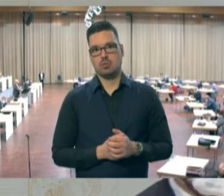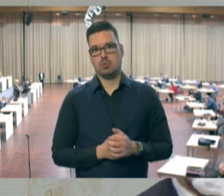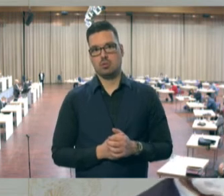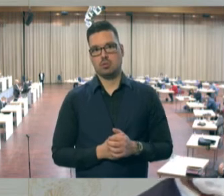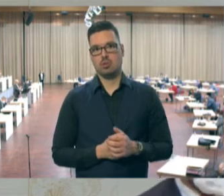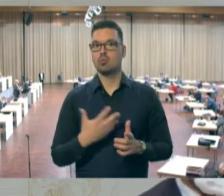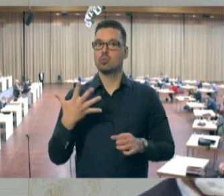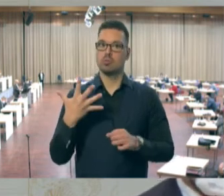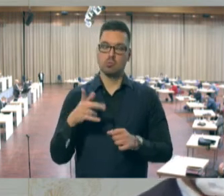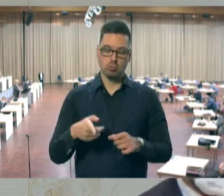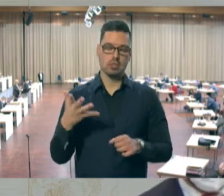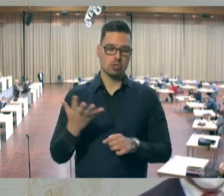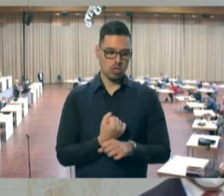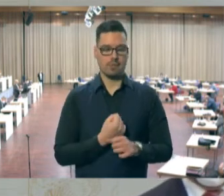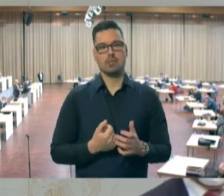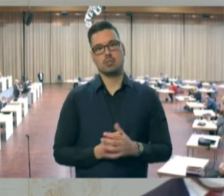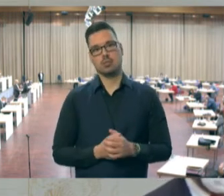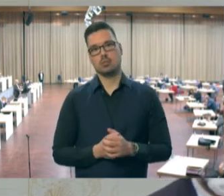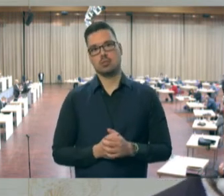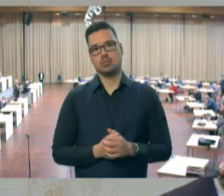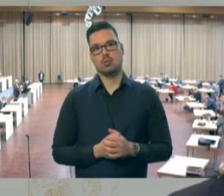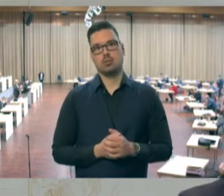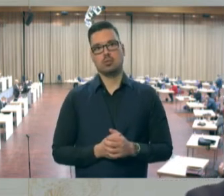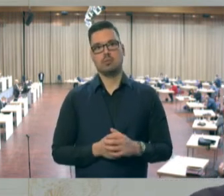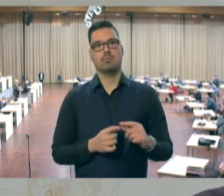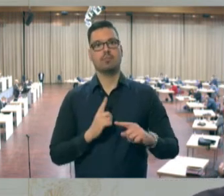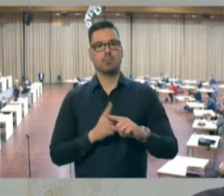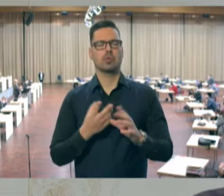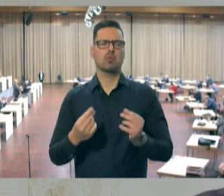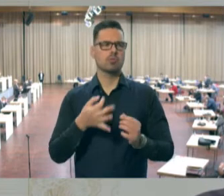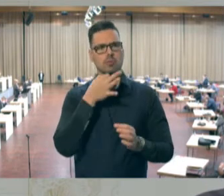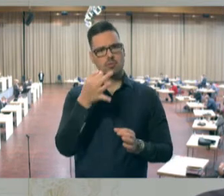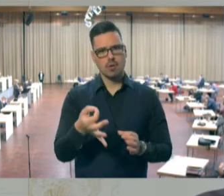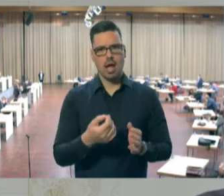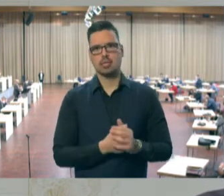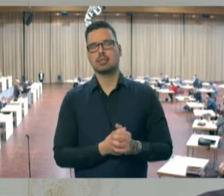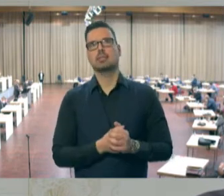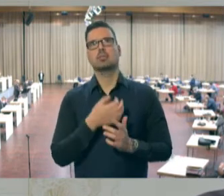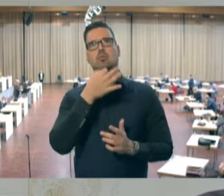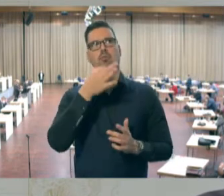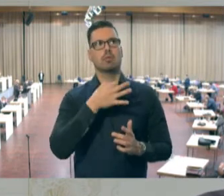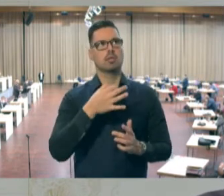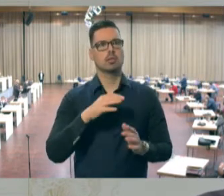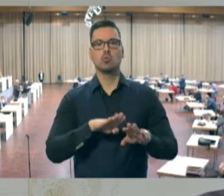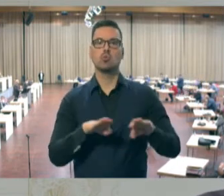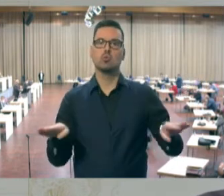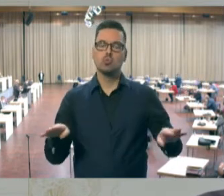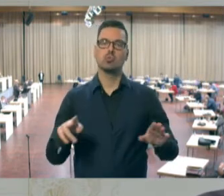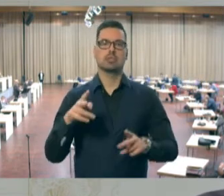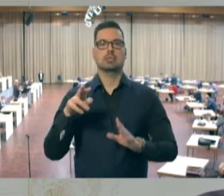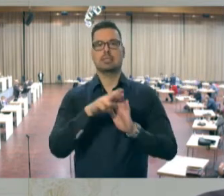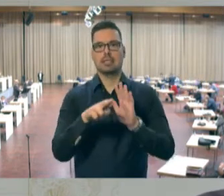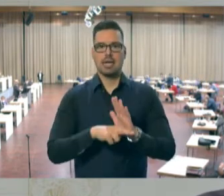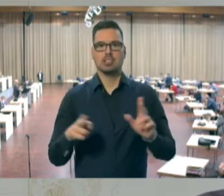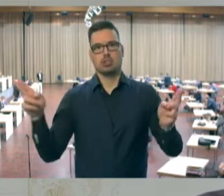wir auch gewachsen sein müssen. Und es wird ja oft die Frage gestellt, weil ja jetzt unsere Grundrechte eingeschränkt